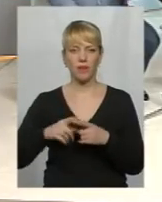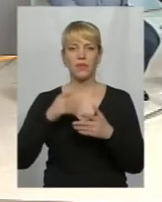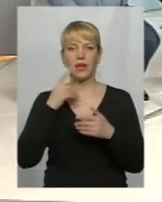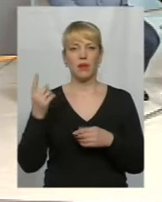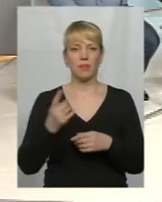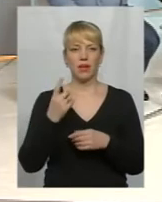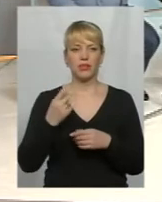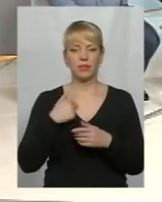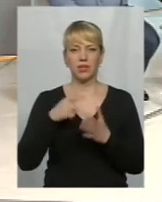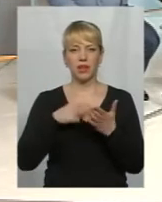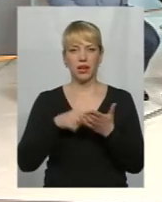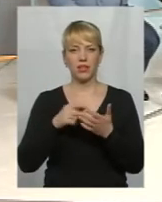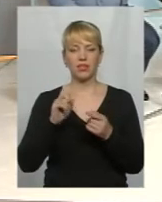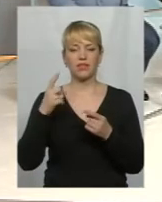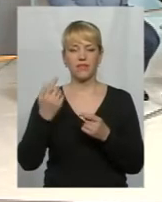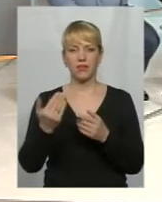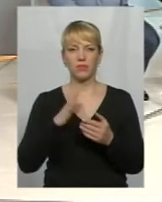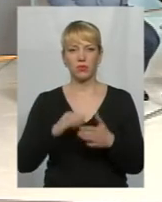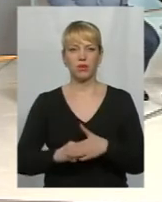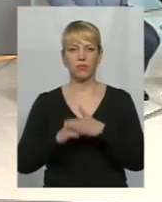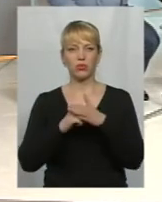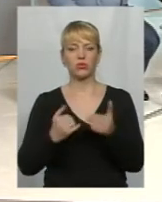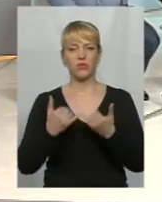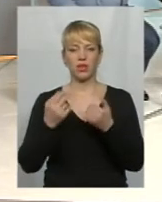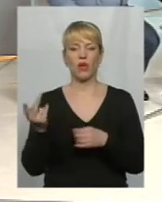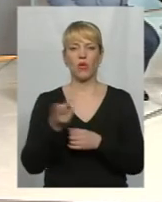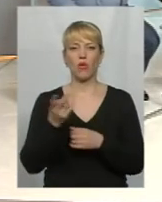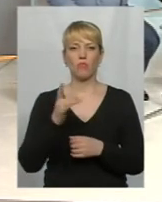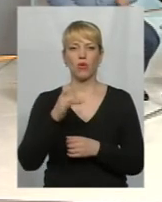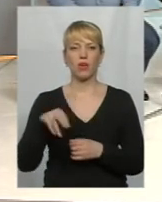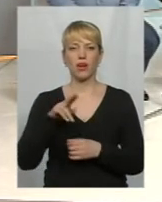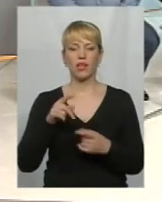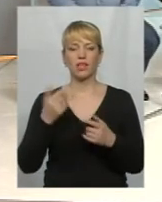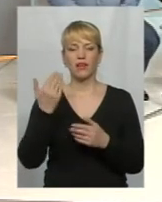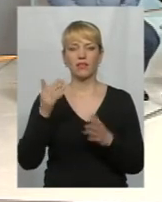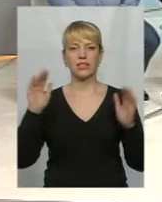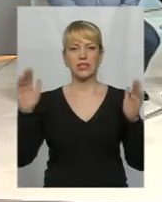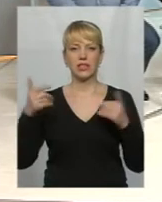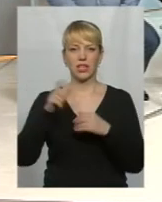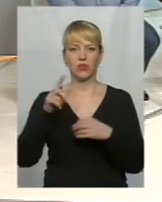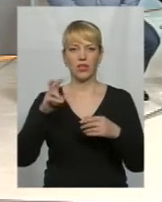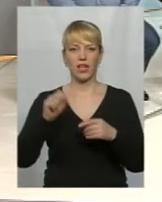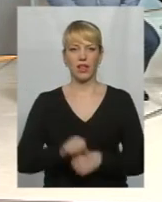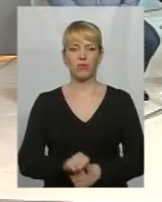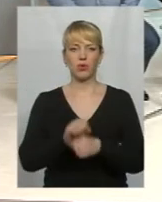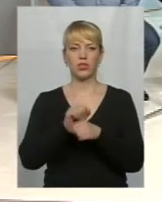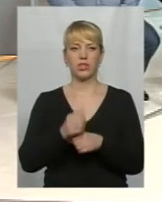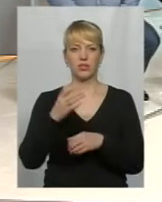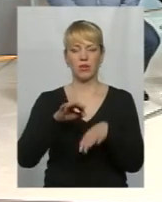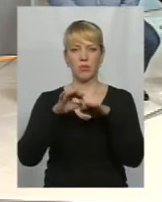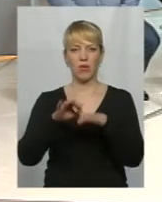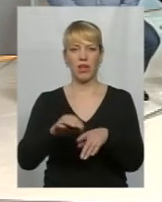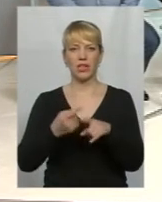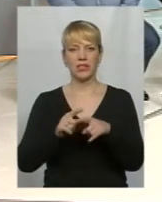ви стали тим поштовхом для обох рад, тому що ви скликали людей на акцію протесту, ви повели цих людей під